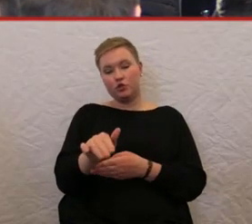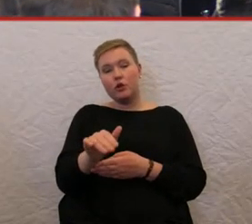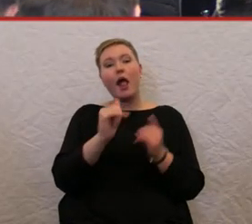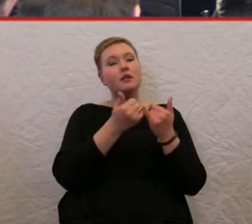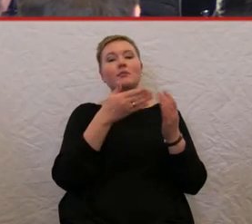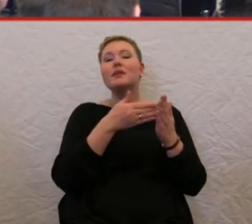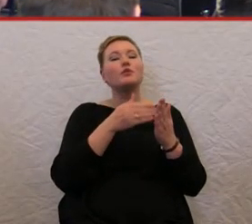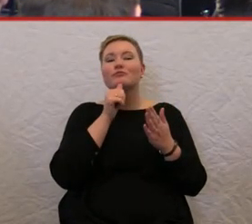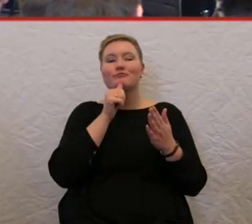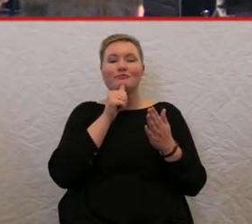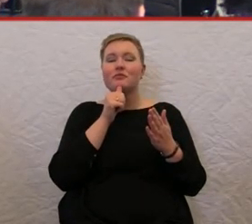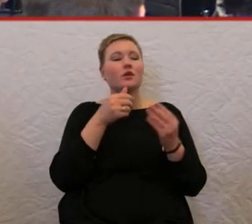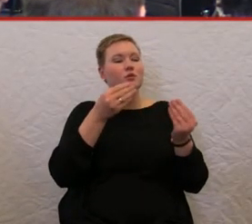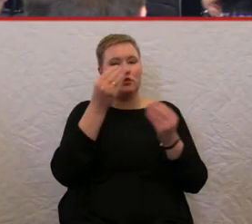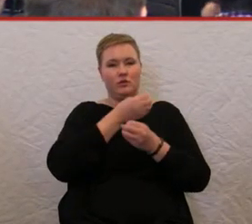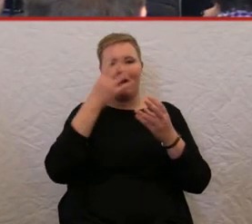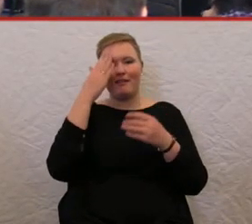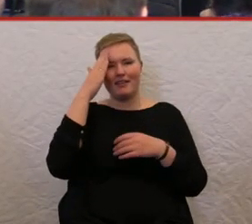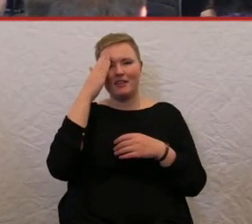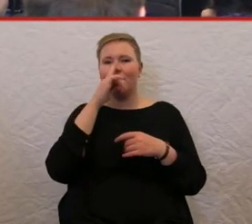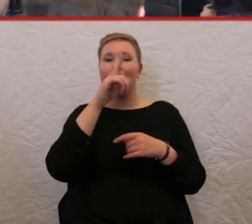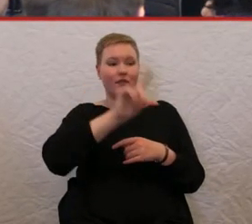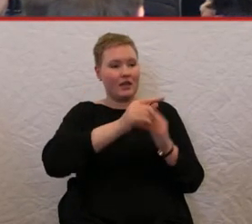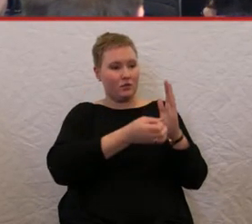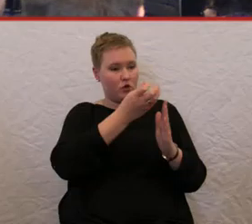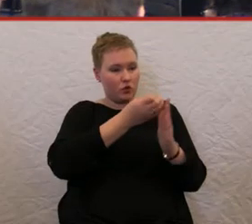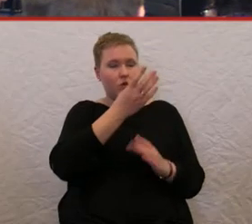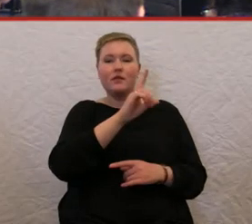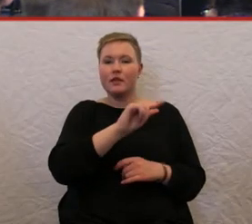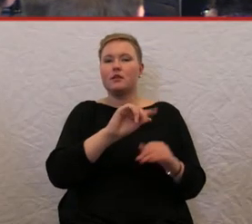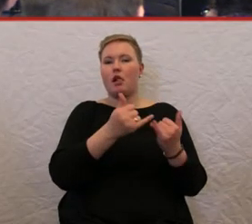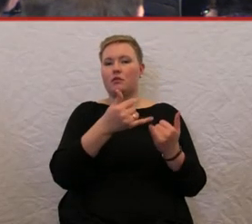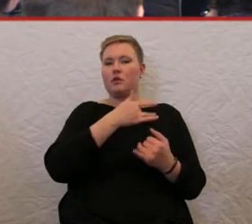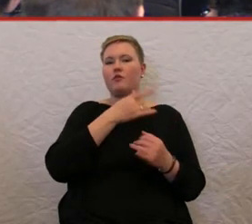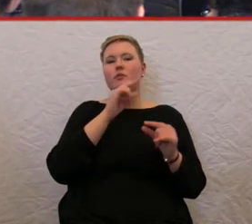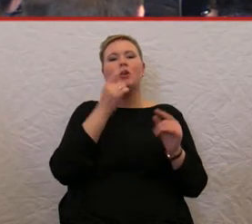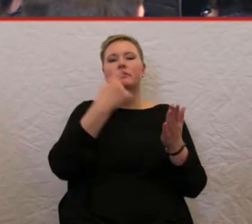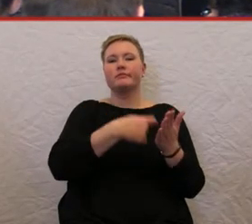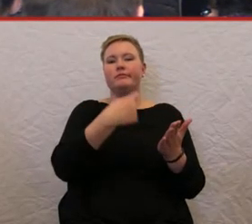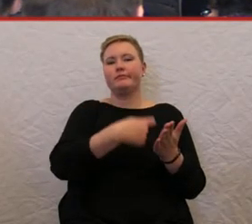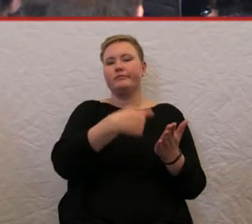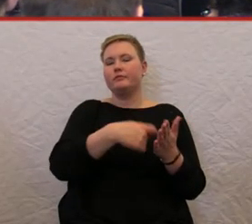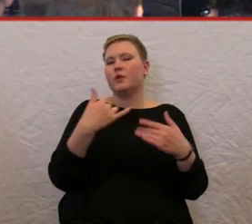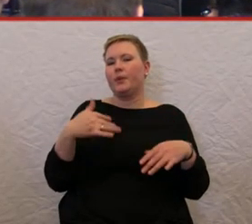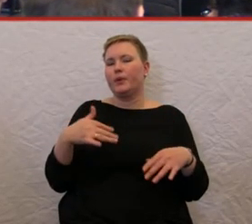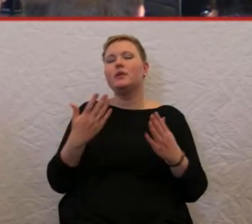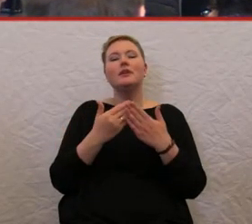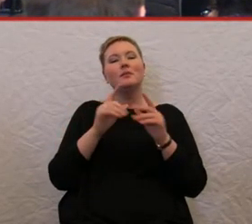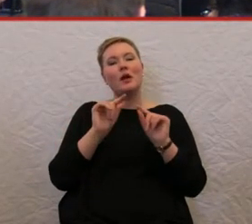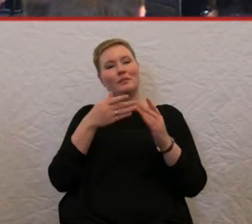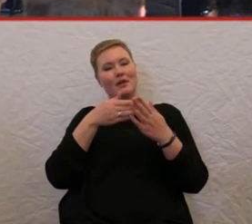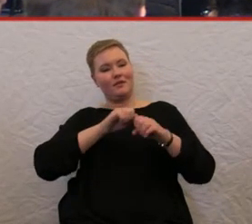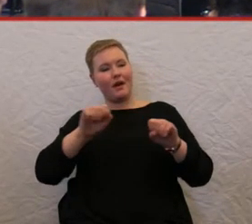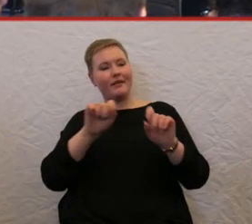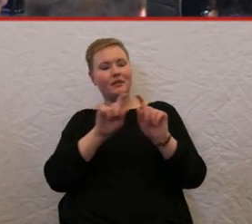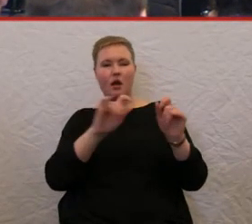es so geringe Anfertigungen dann sind, ist es wiederum auch. Also auch da ist eben die Barrierefreiheit noch ganz viel zu